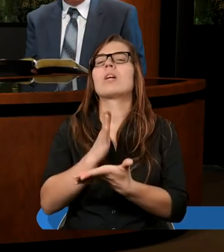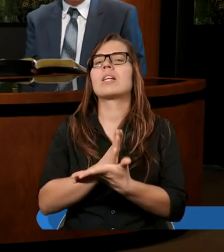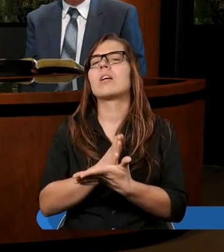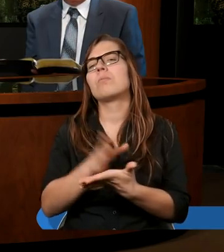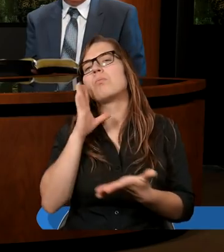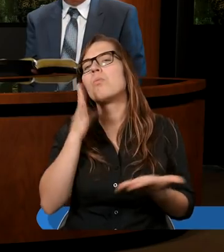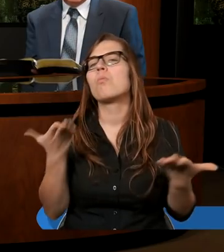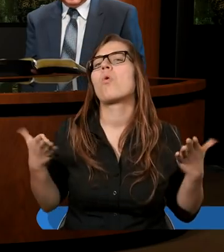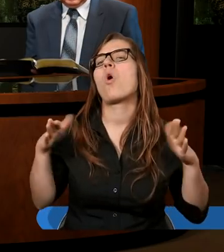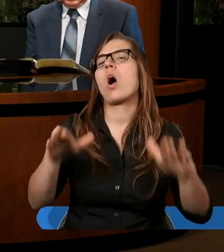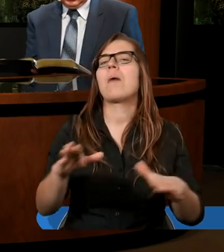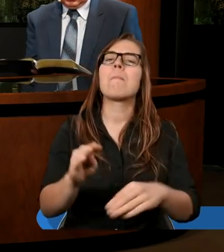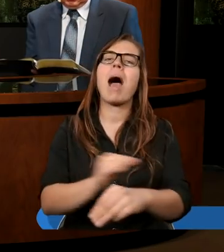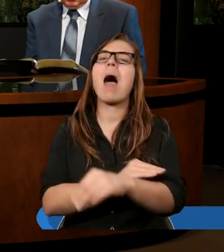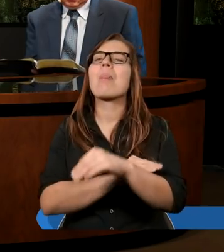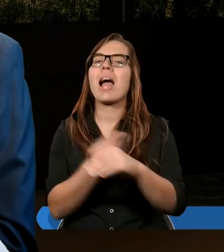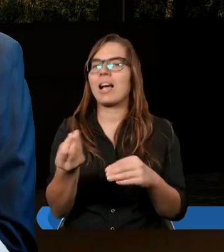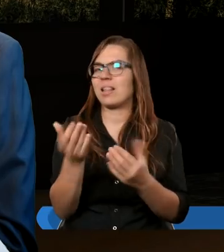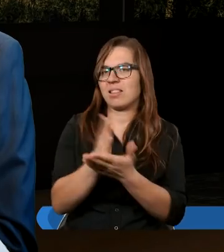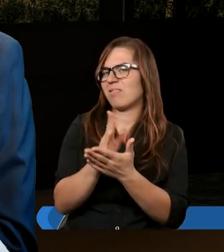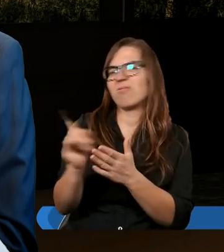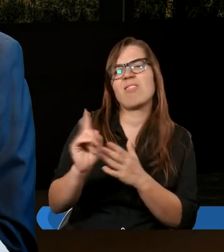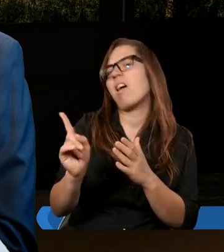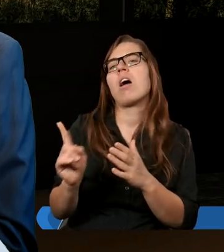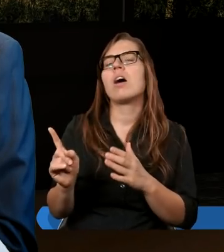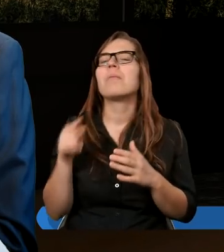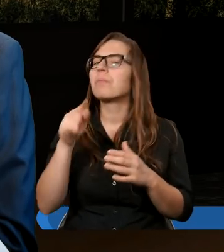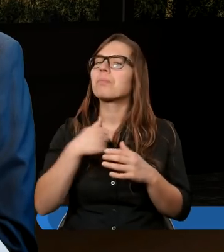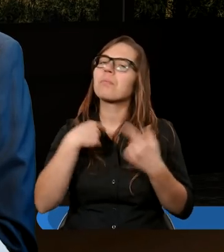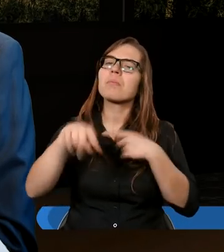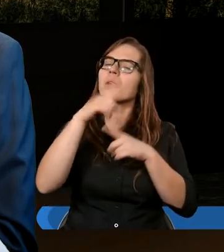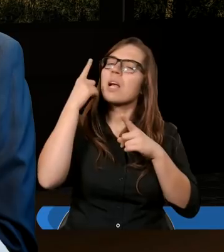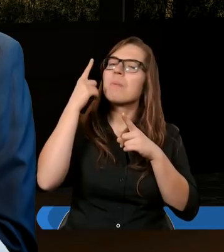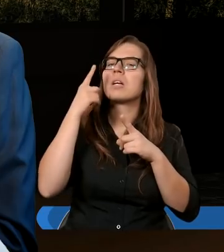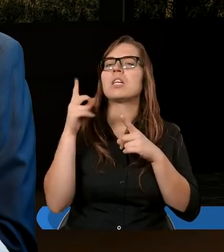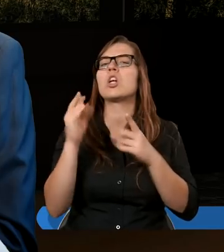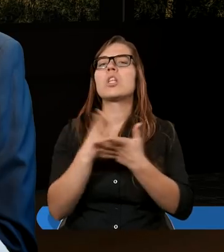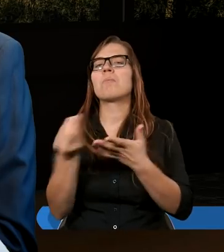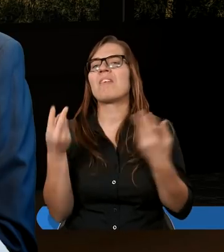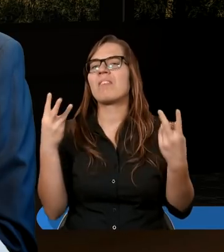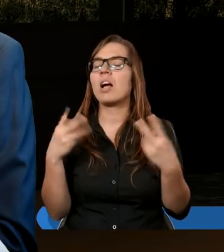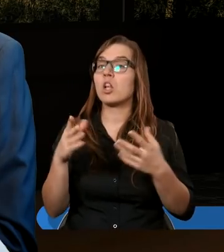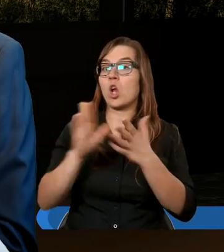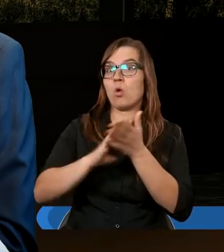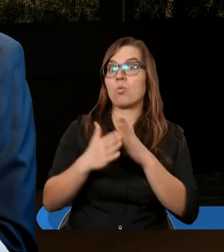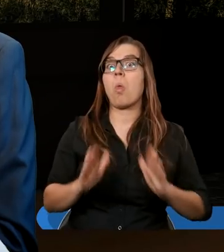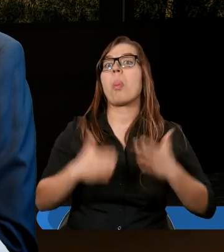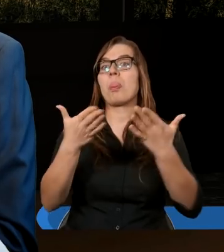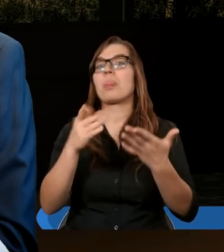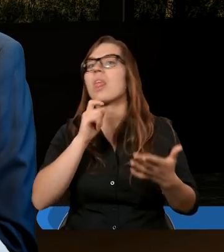błogosławieństwa materialne. Byśmy niekiedy chcieli tak, że jeżeli złożymy dar